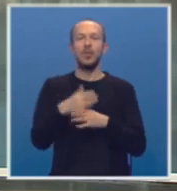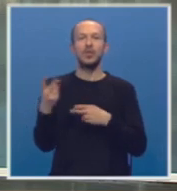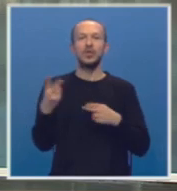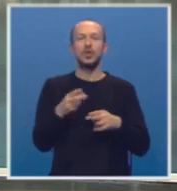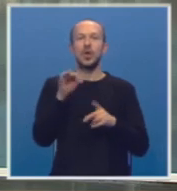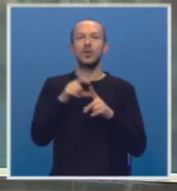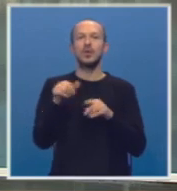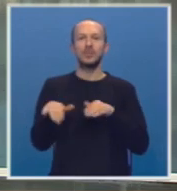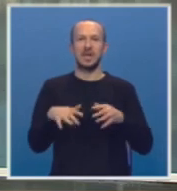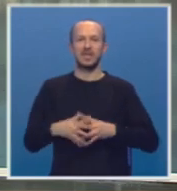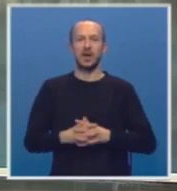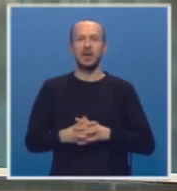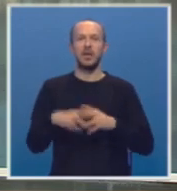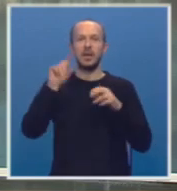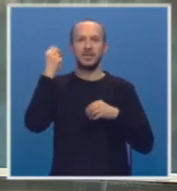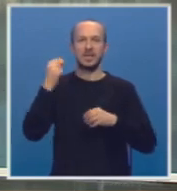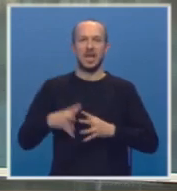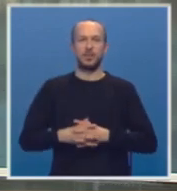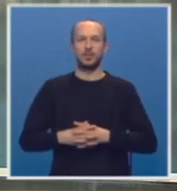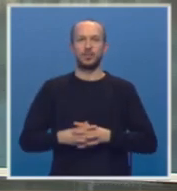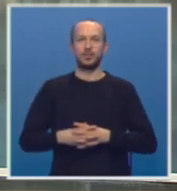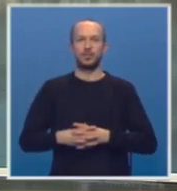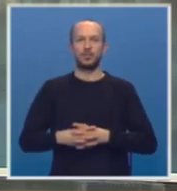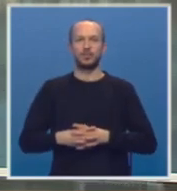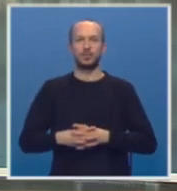stiže i od Resornog ministarstva Republike Srpske.